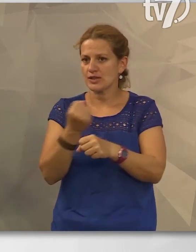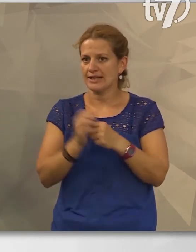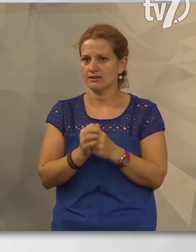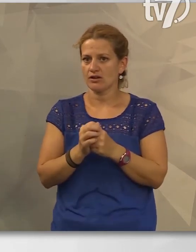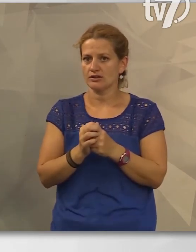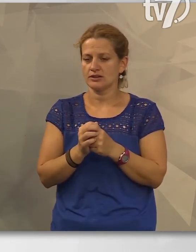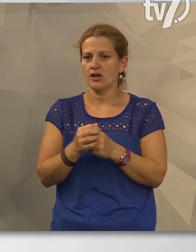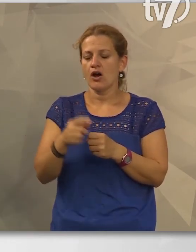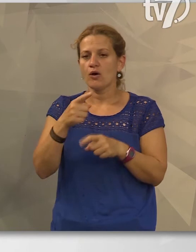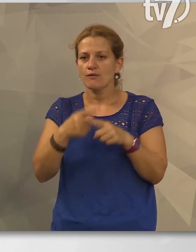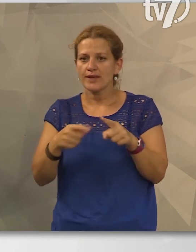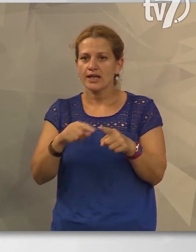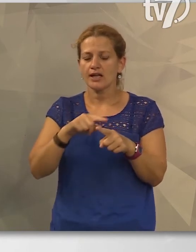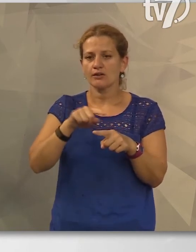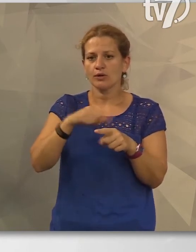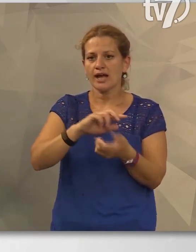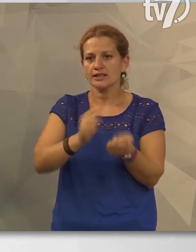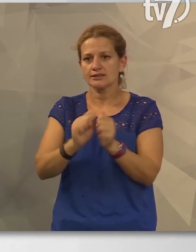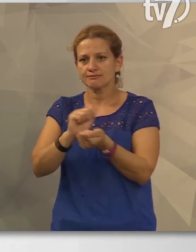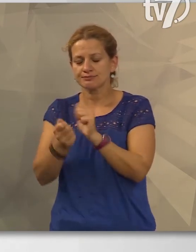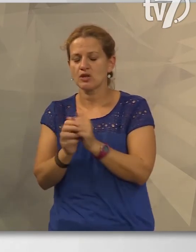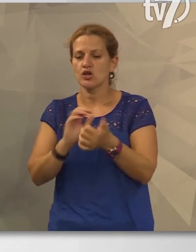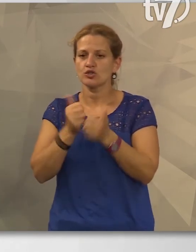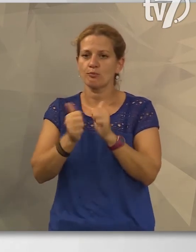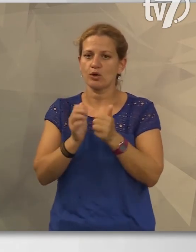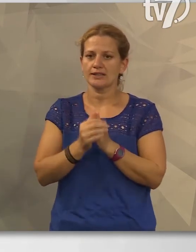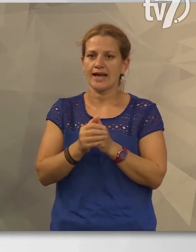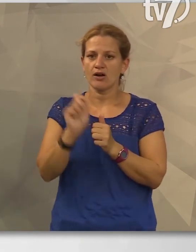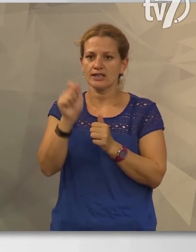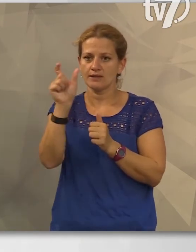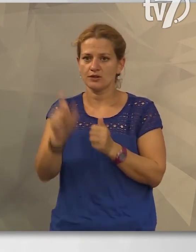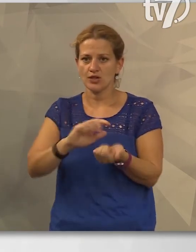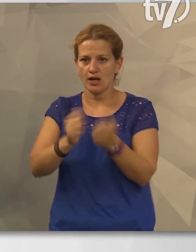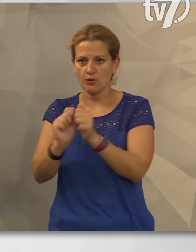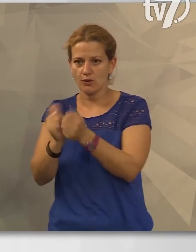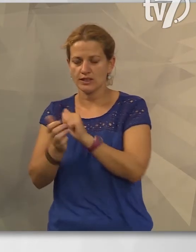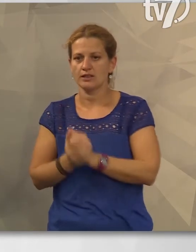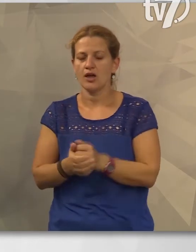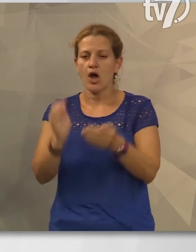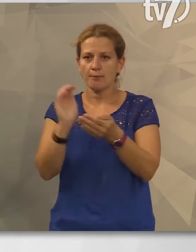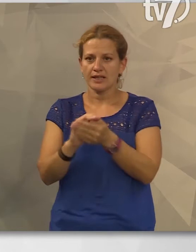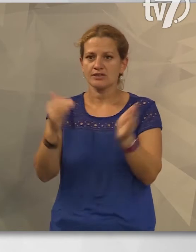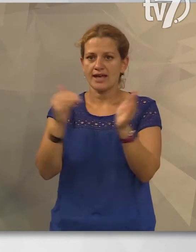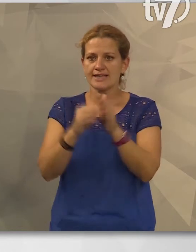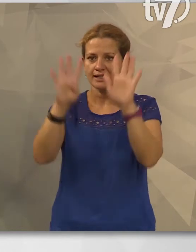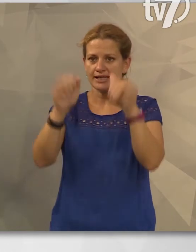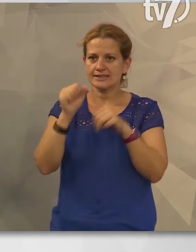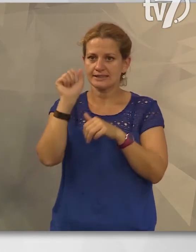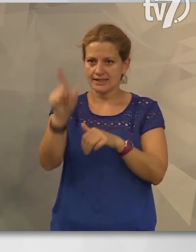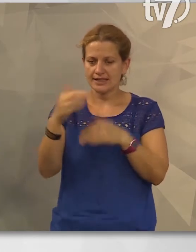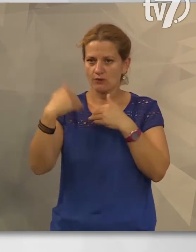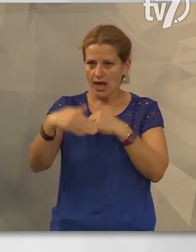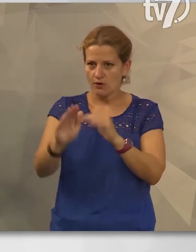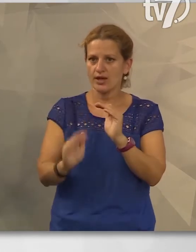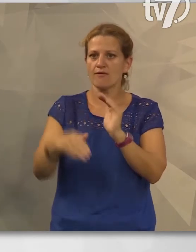István téren, ahol fél óránként váltották egymást a sportágak képviselői. A Békés Csaba 1912